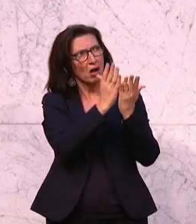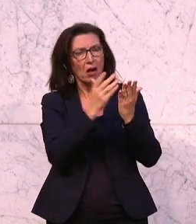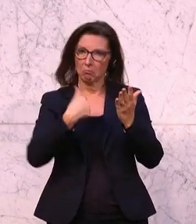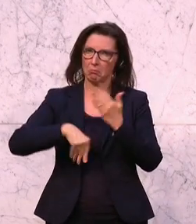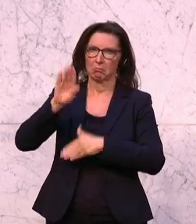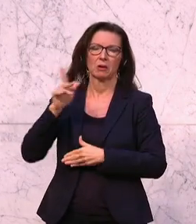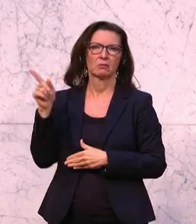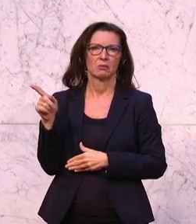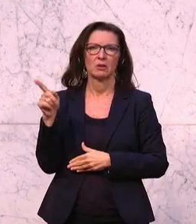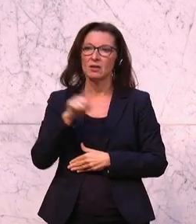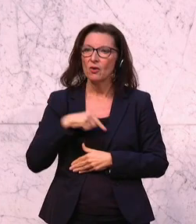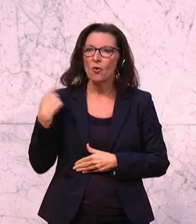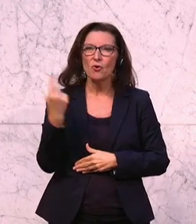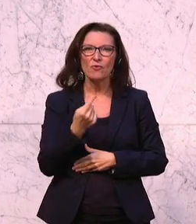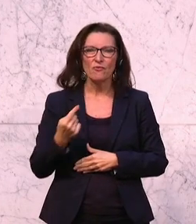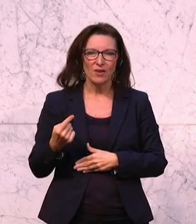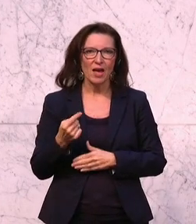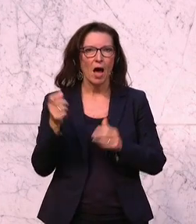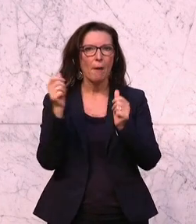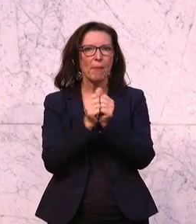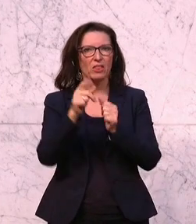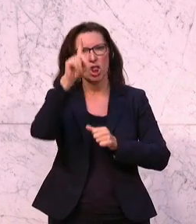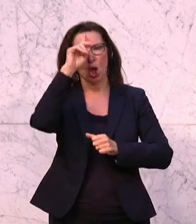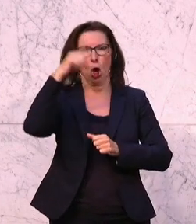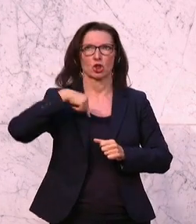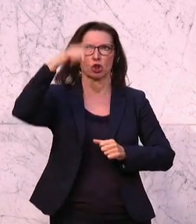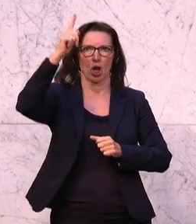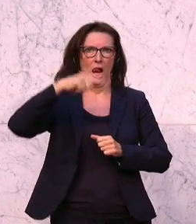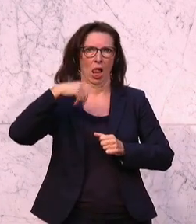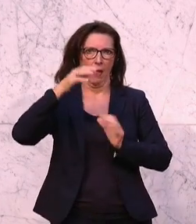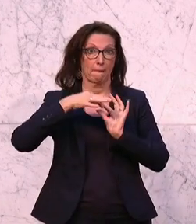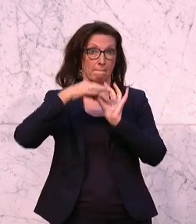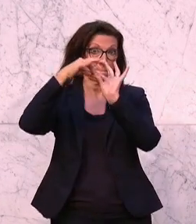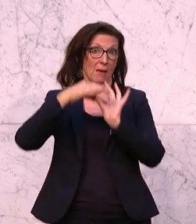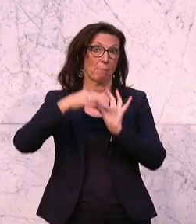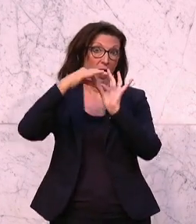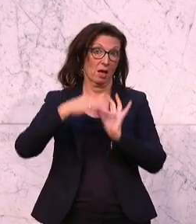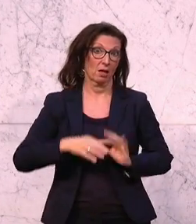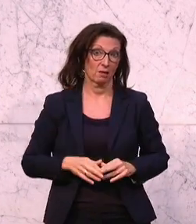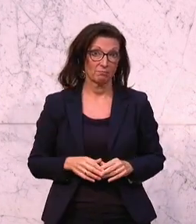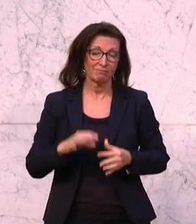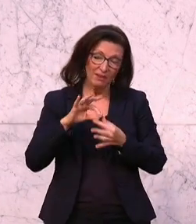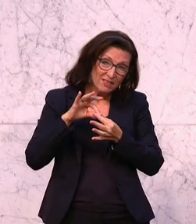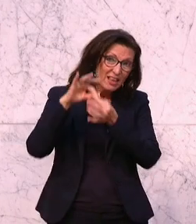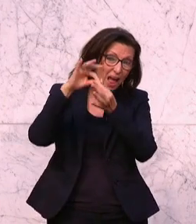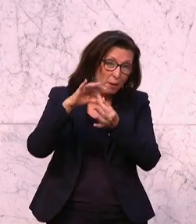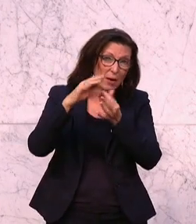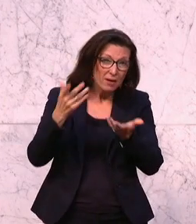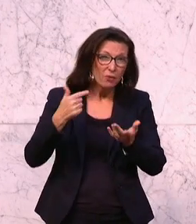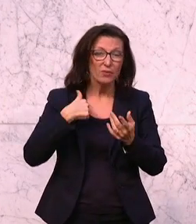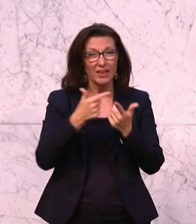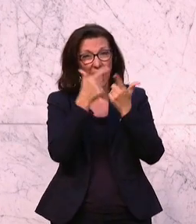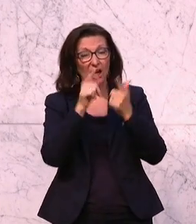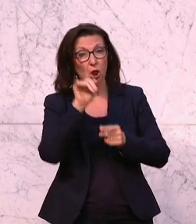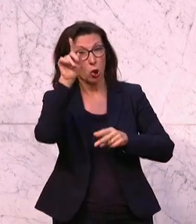eine starke Abhängigkeit von unserem Partner Deutschland. Von unserem Partner Deutschland. Und ich möchte Ihnen auch erklären, wer